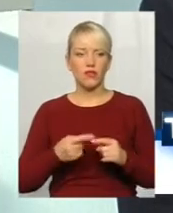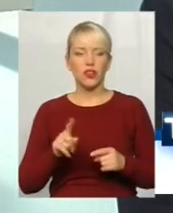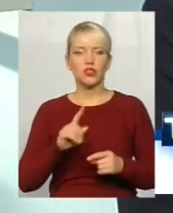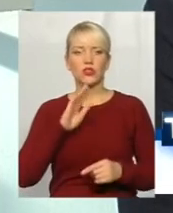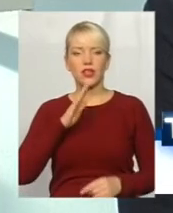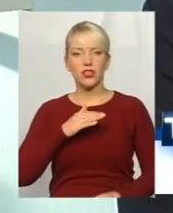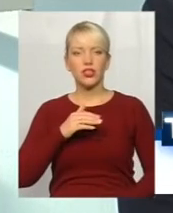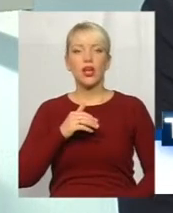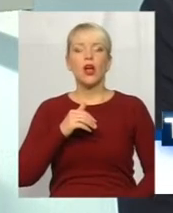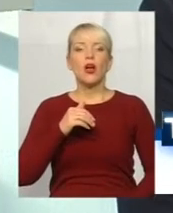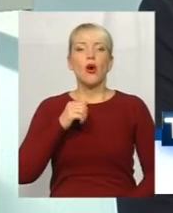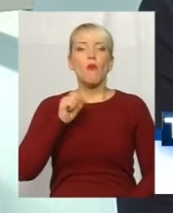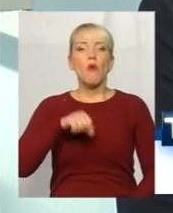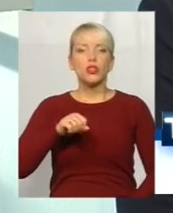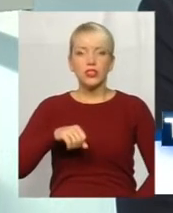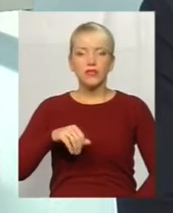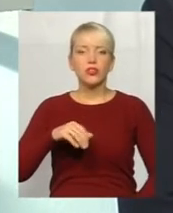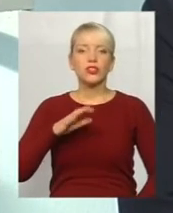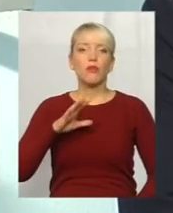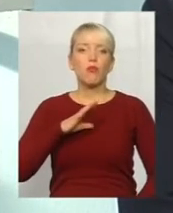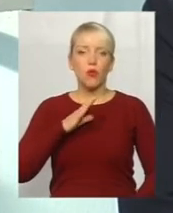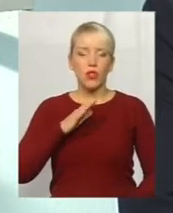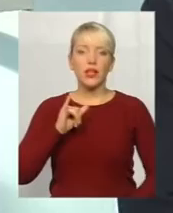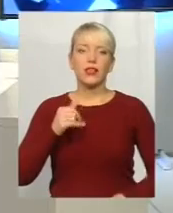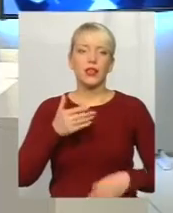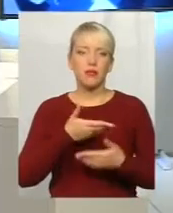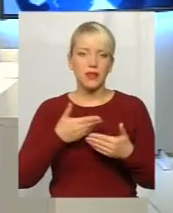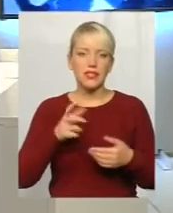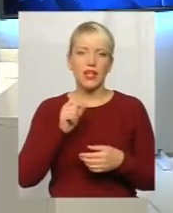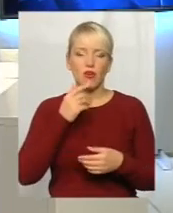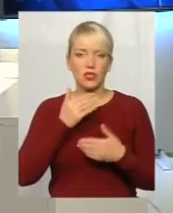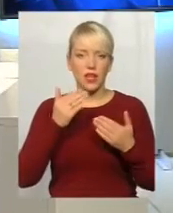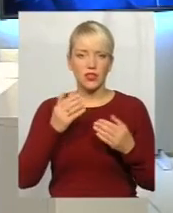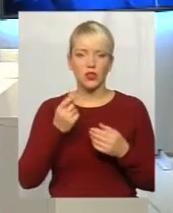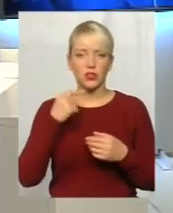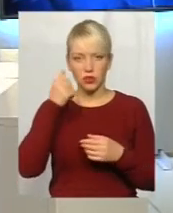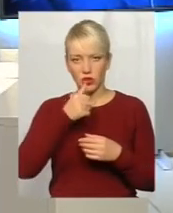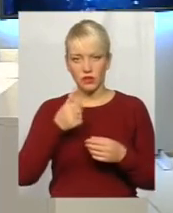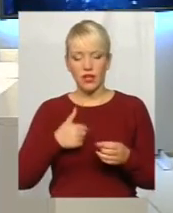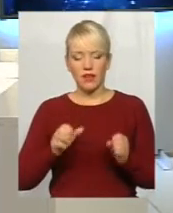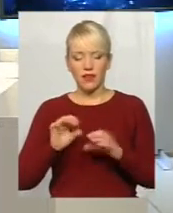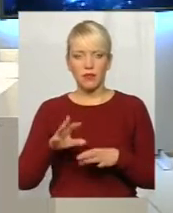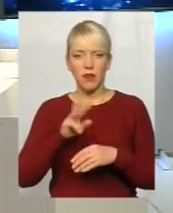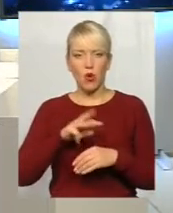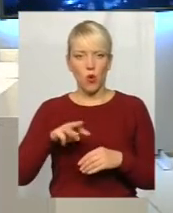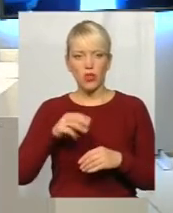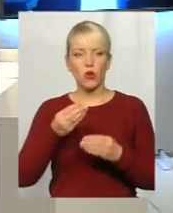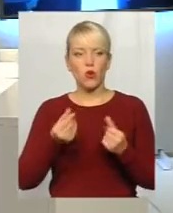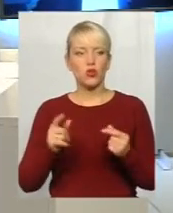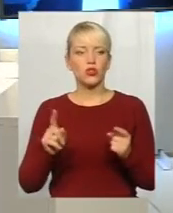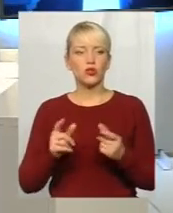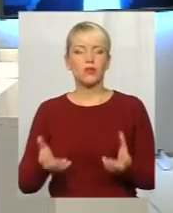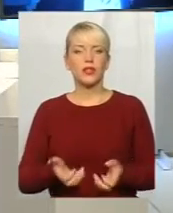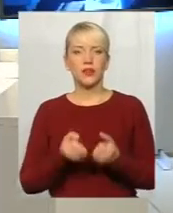можливості були, і ми за останні 11 років вклали десятки мільйонів коштів для того, щоб підтримати матеріальну базу,